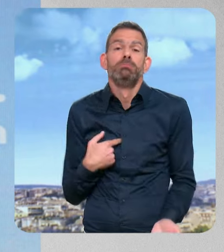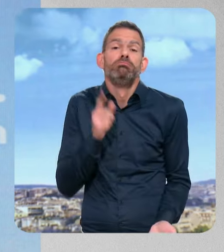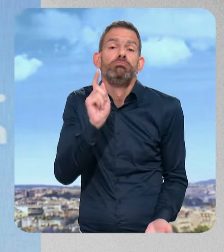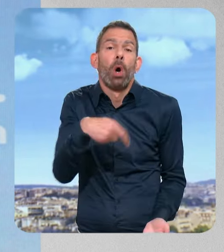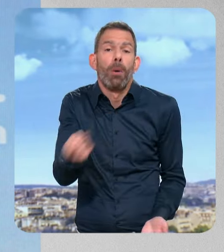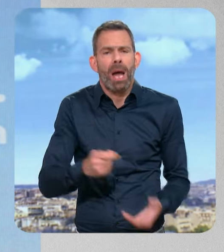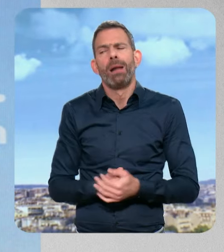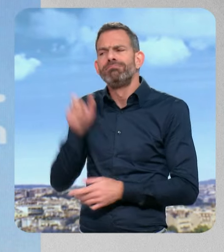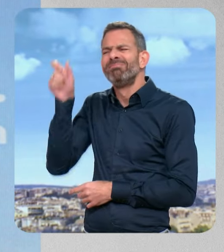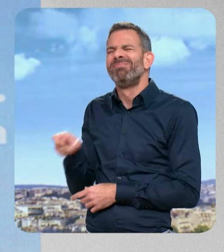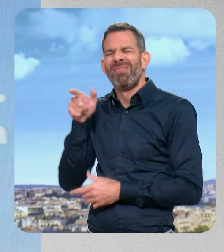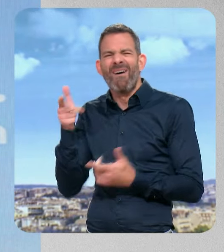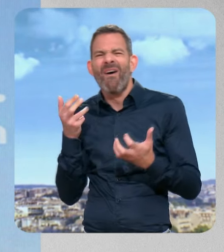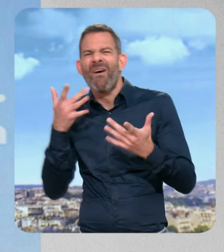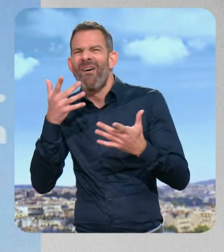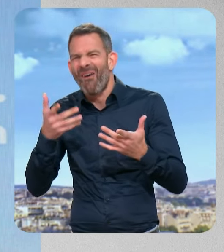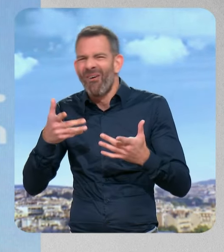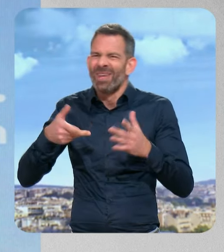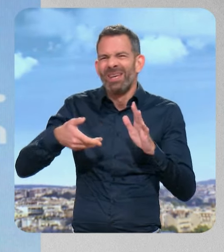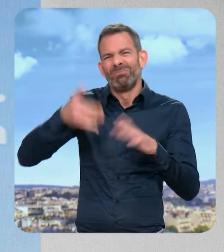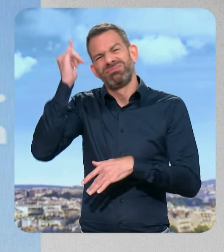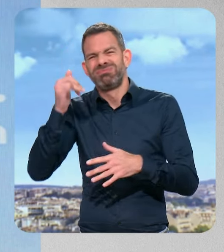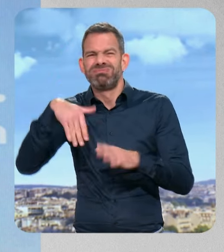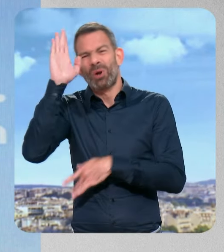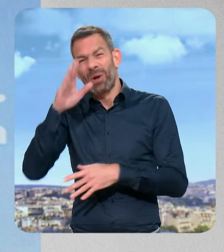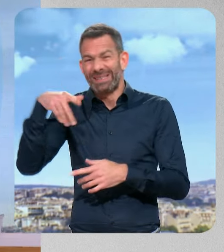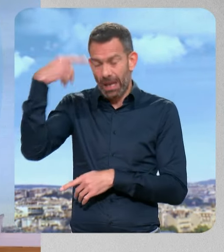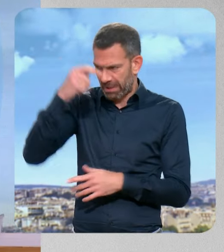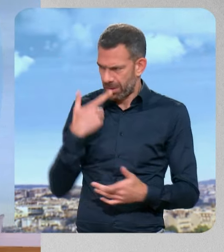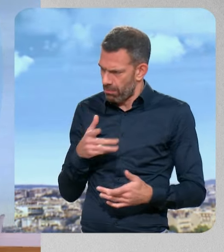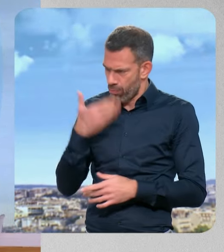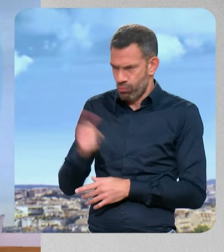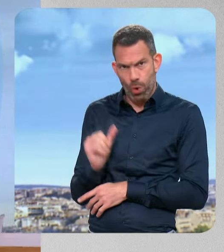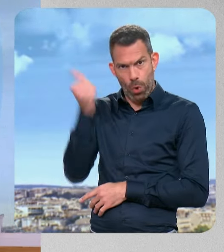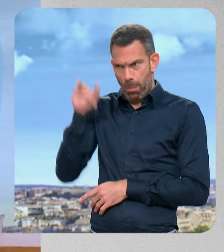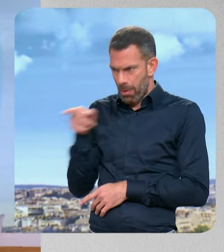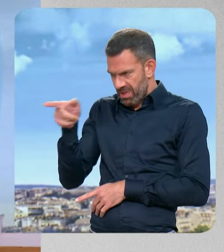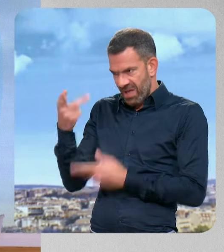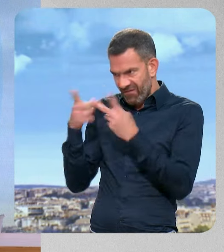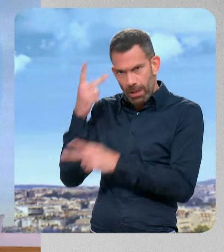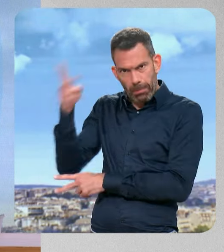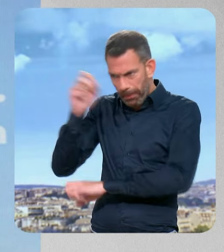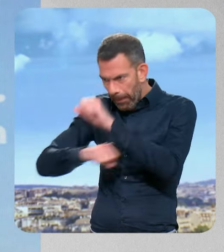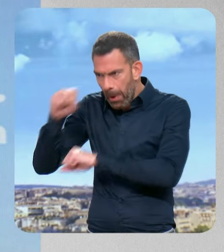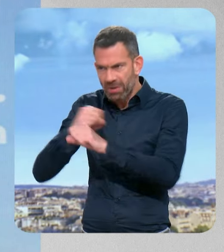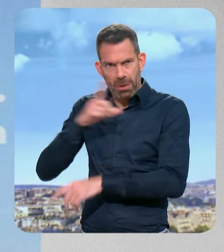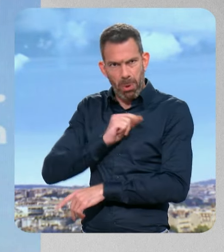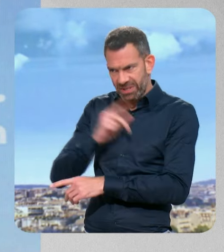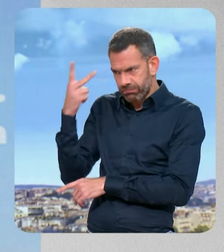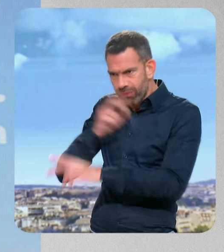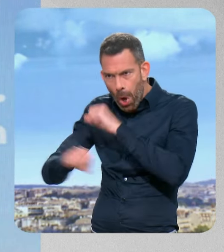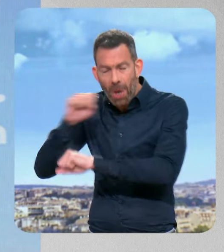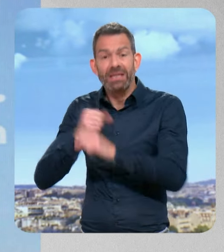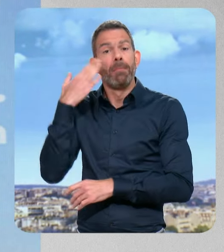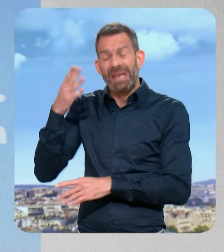les ambitions présidentielles, commence par s'occuper des problèmes dont il est chargé aujourd'hui. De la vidéoprotection, de la police municipale. S'il investit, le ministère de l